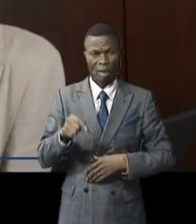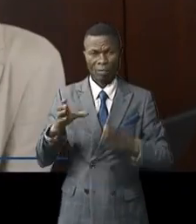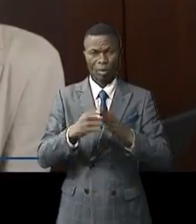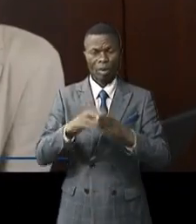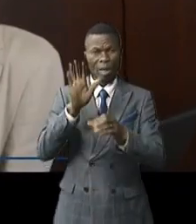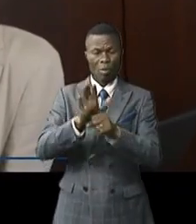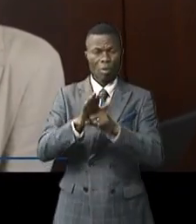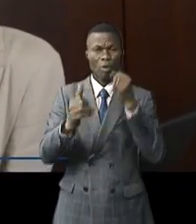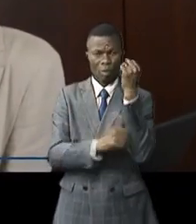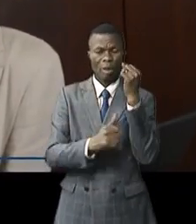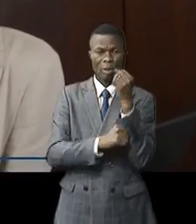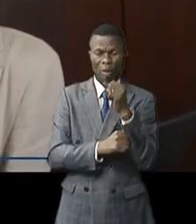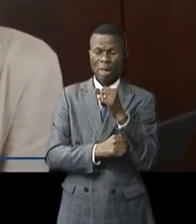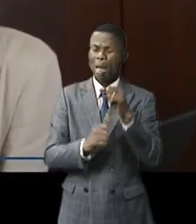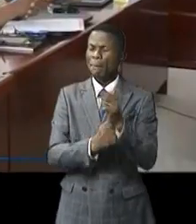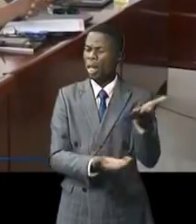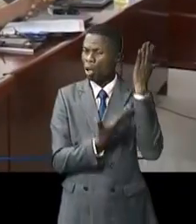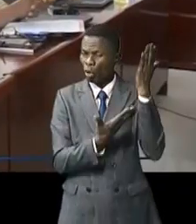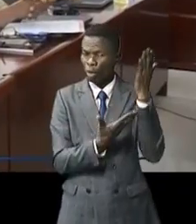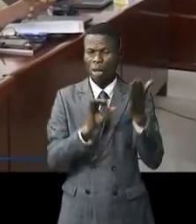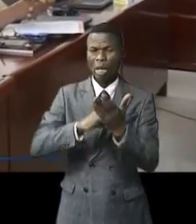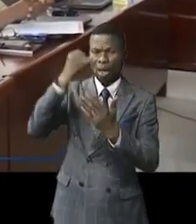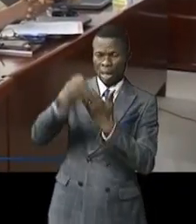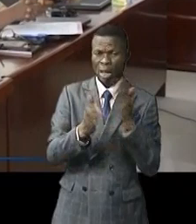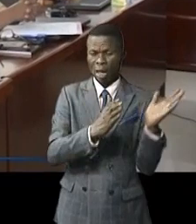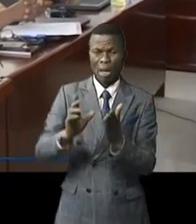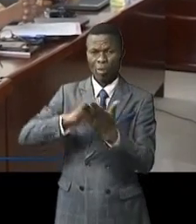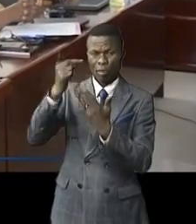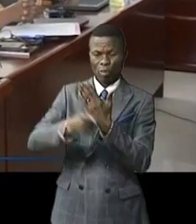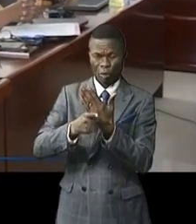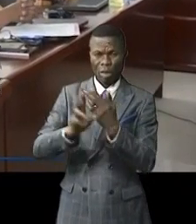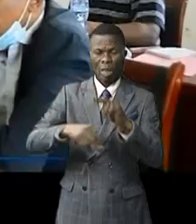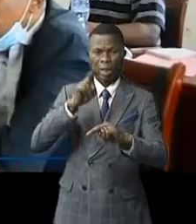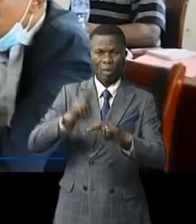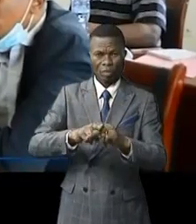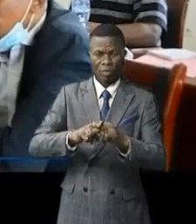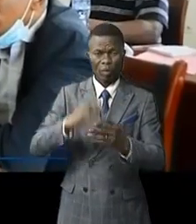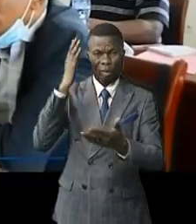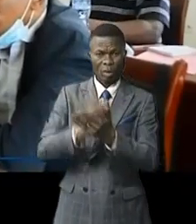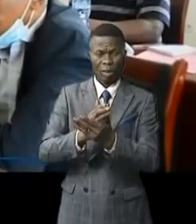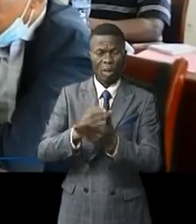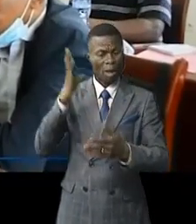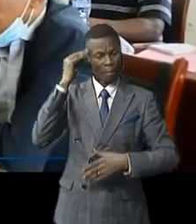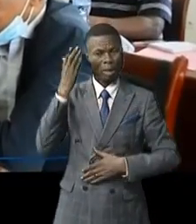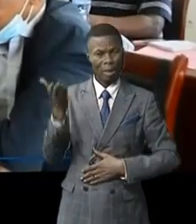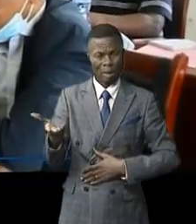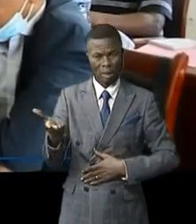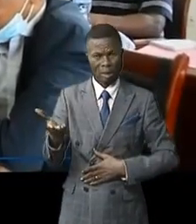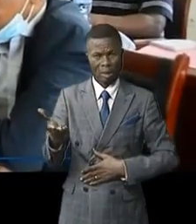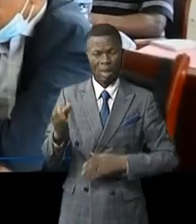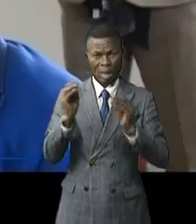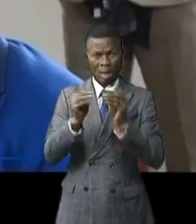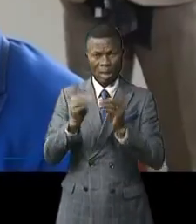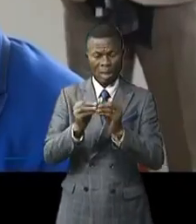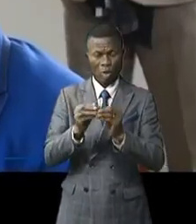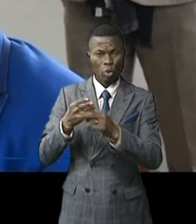les différents acteurs et piliers impliqués dans le projet d'élaboration du prochain plan national de lutte contre cette maladie. La réunion a